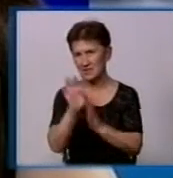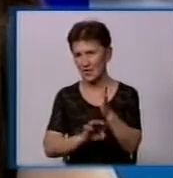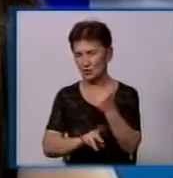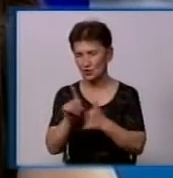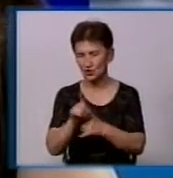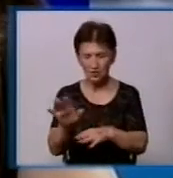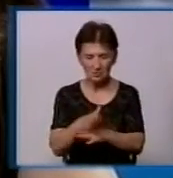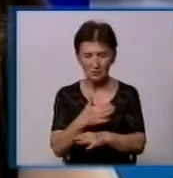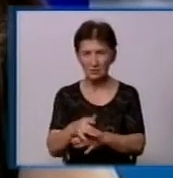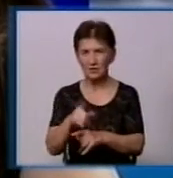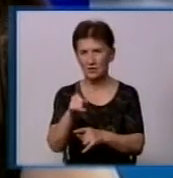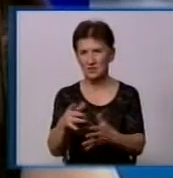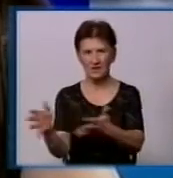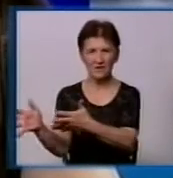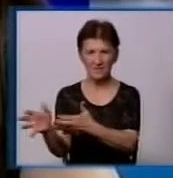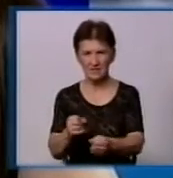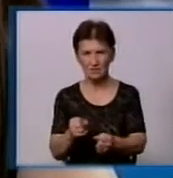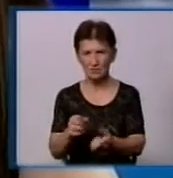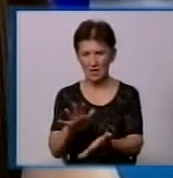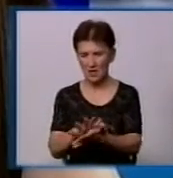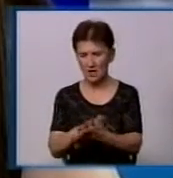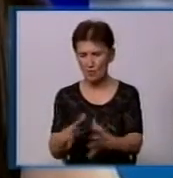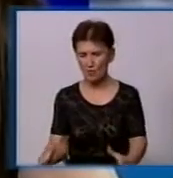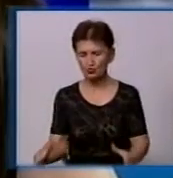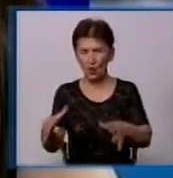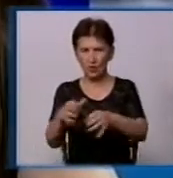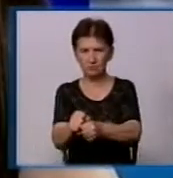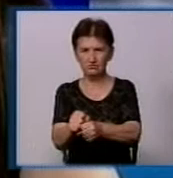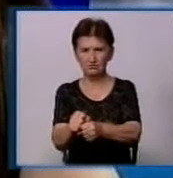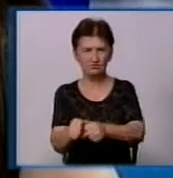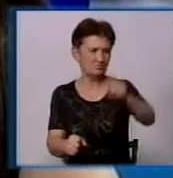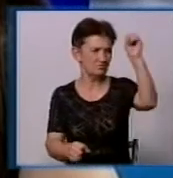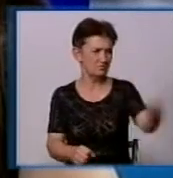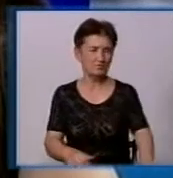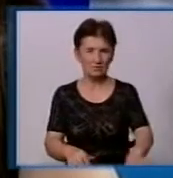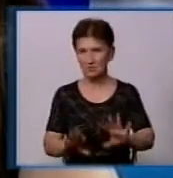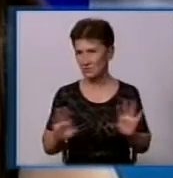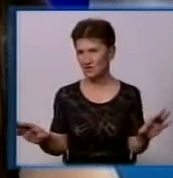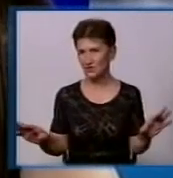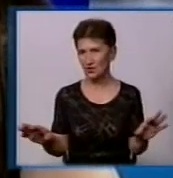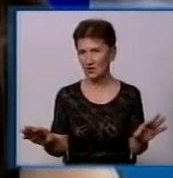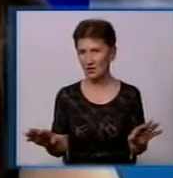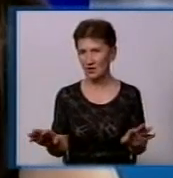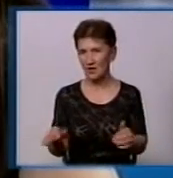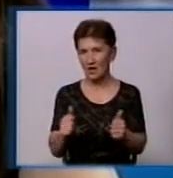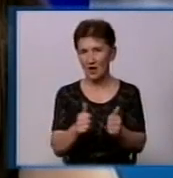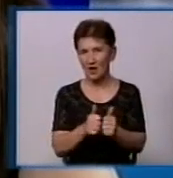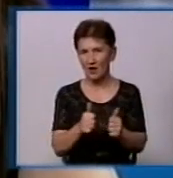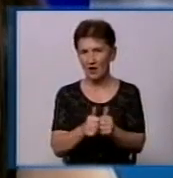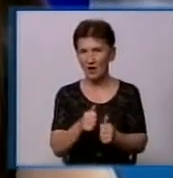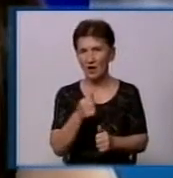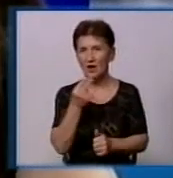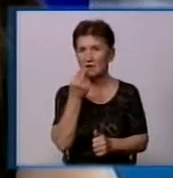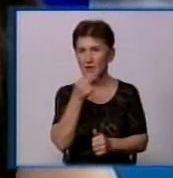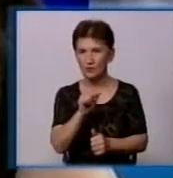Вони принесуть той же пакет того же мусора і бросять в ці три. Вони намного швидше наполняться. Тобто в цих контейнерів краще